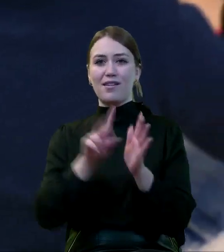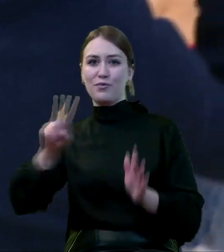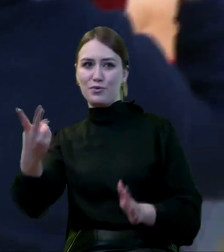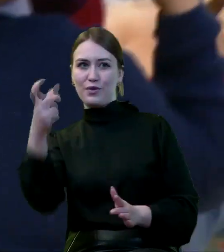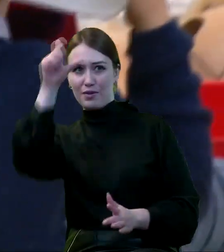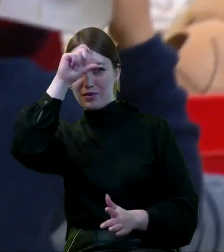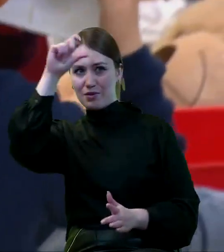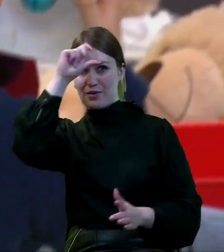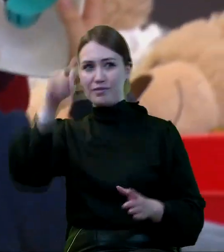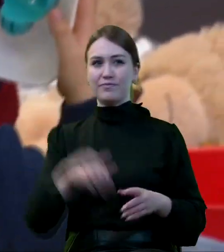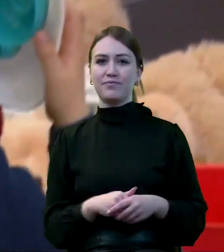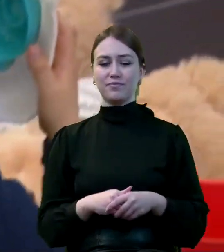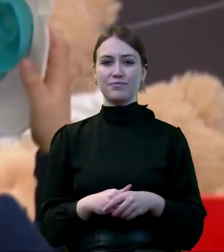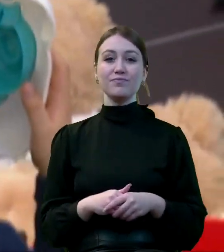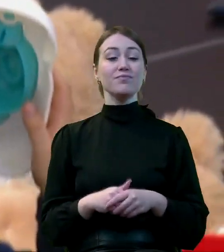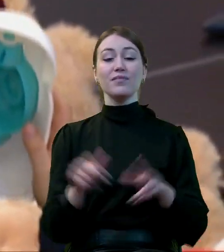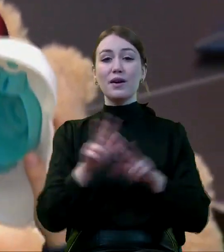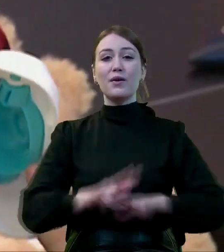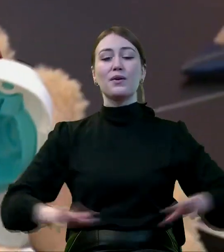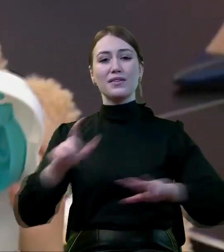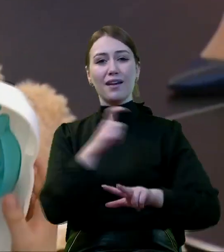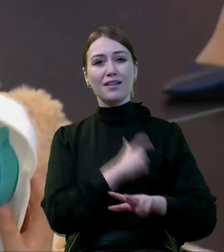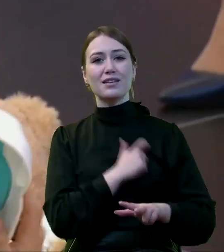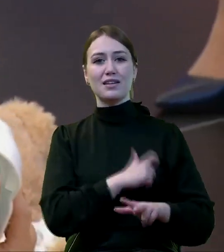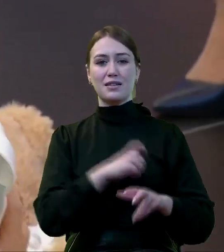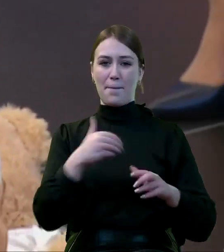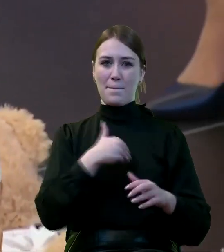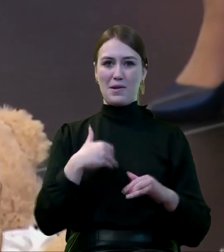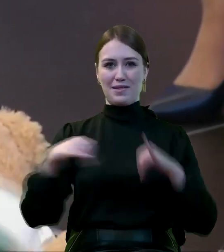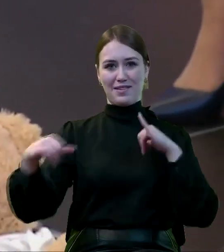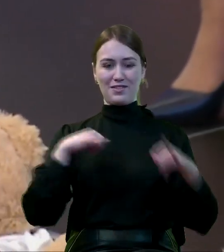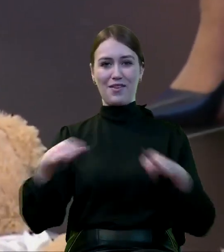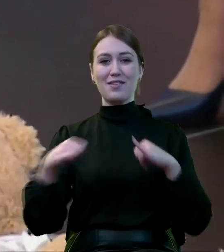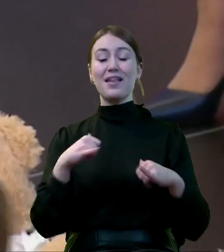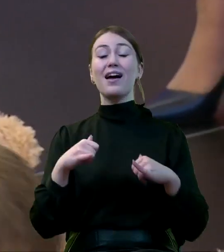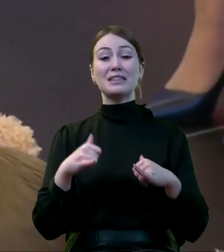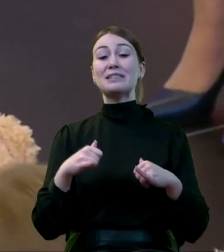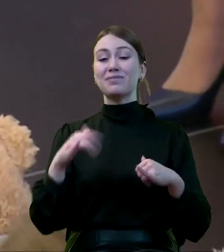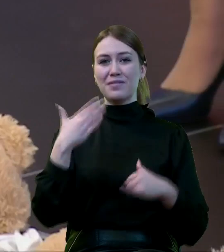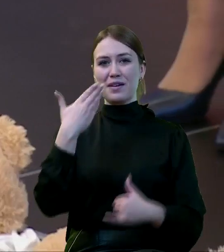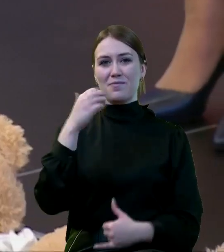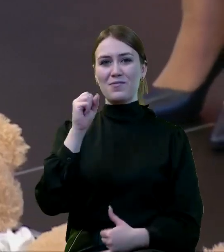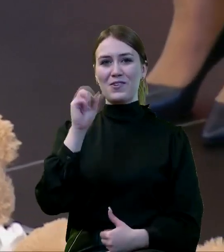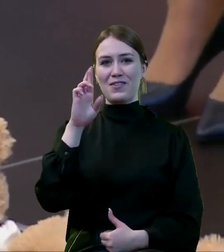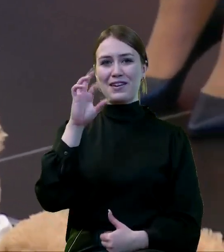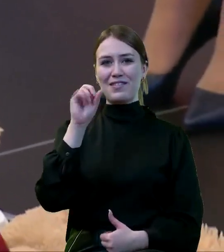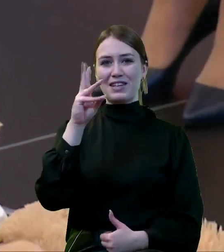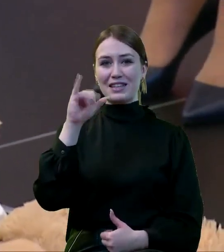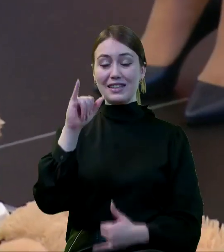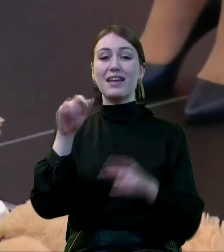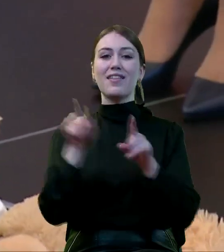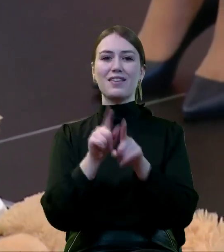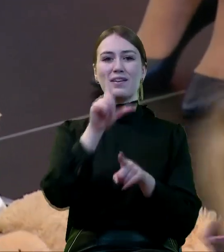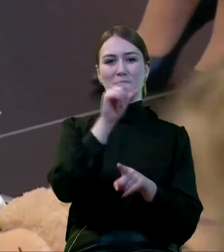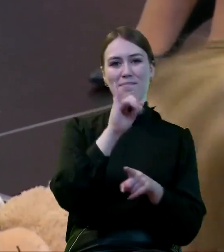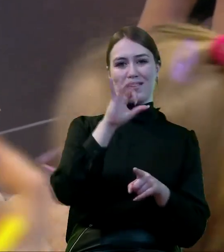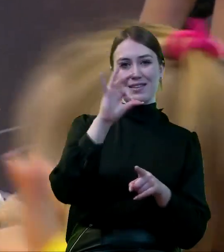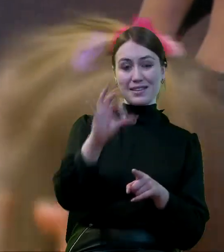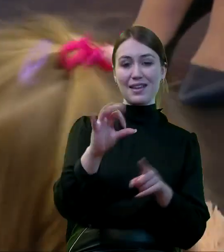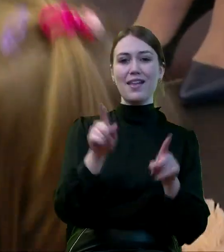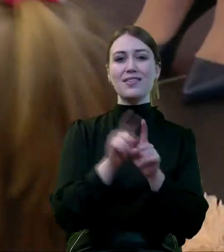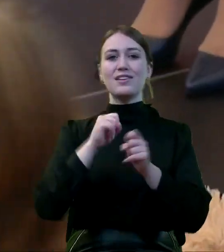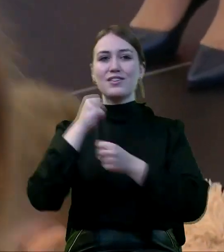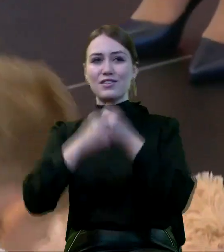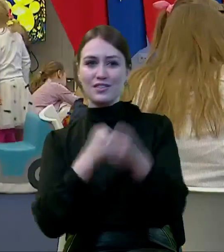człowieka. Rodzina jest w sercu polskiego rządu, rządu pana premiera Mateusza Morawieckiego. Prawa i Sprawiedliwości